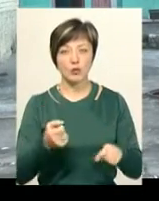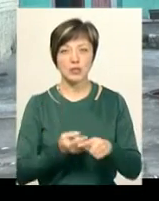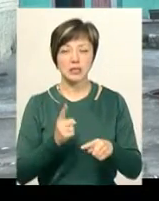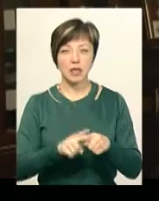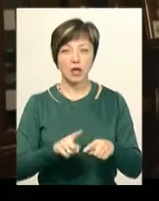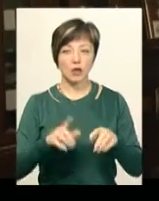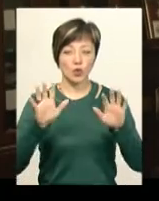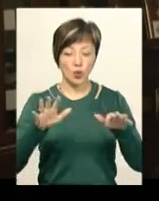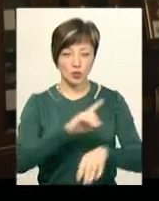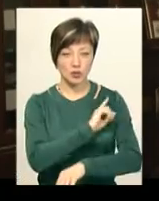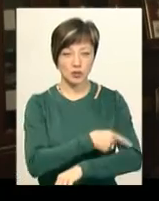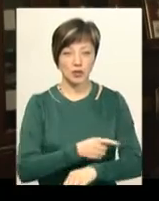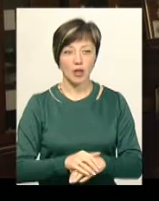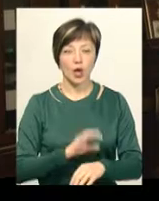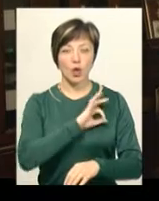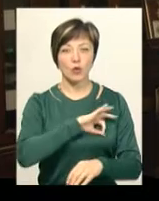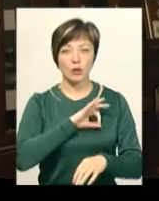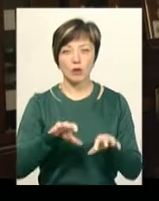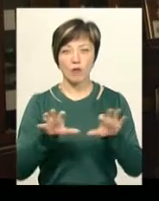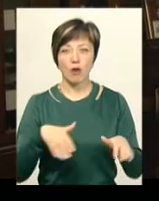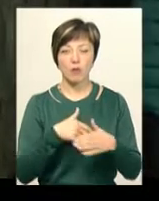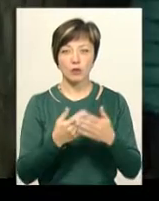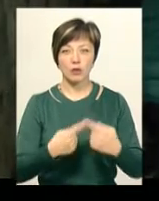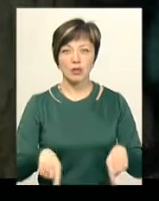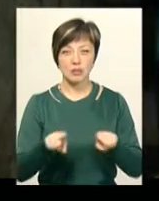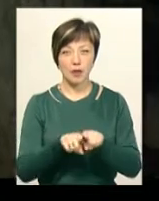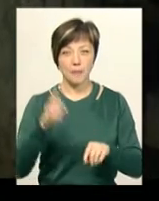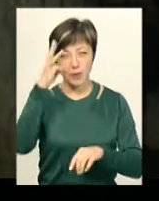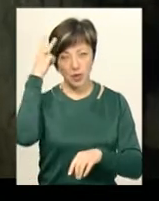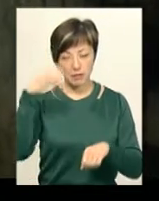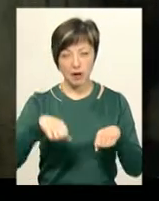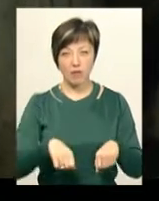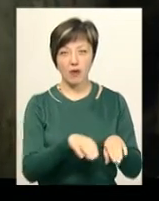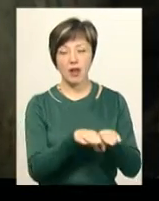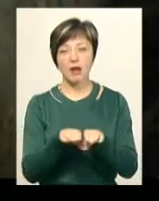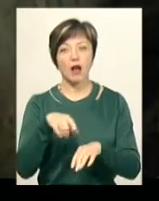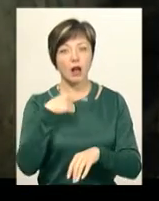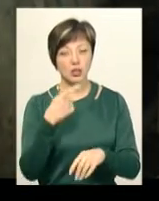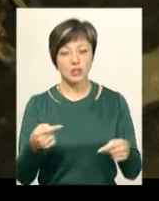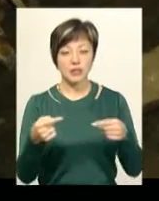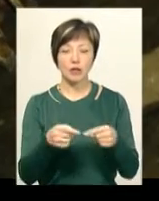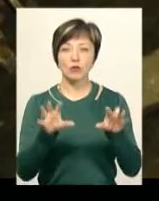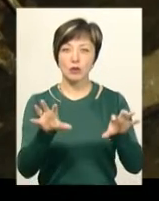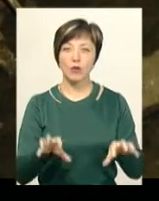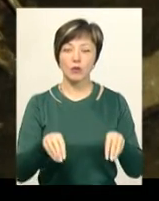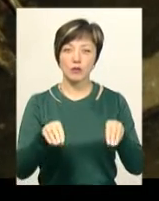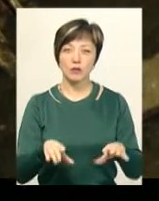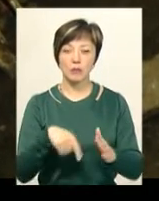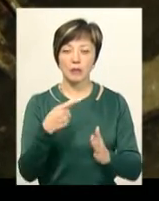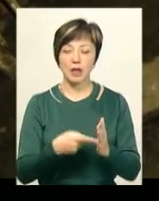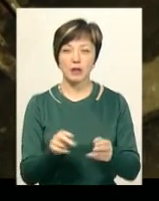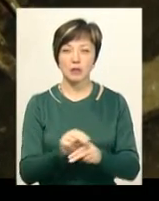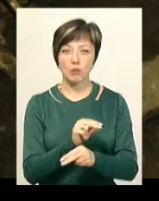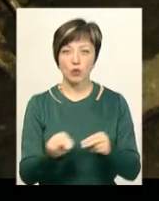з-за дож'я. Юрист, голова громадської організації «Подільська правова ліга Андрій Місяць» каже, згідно закону вирішувати питання з